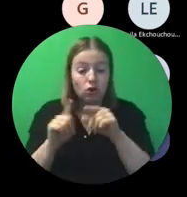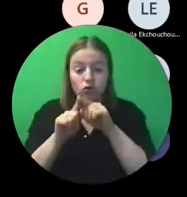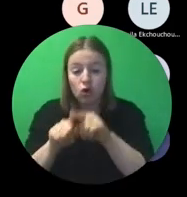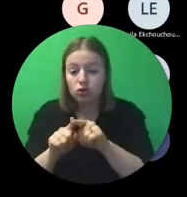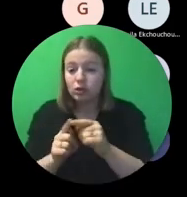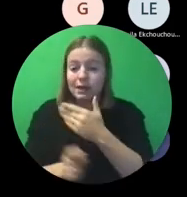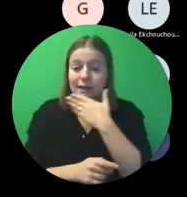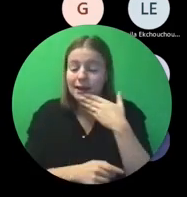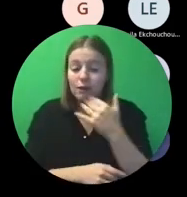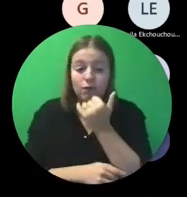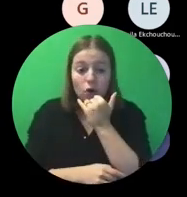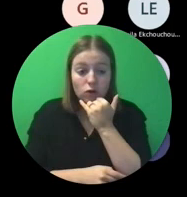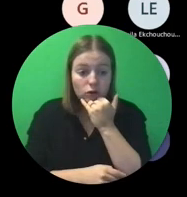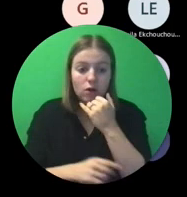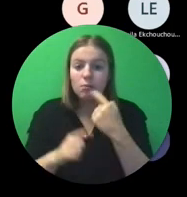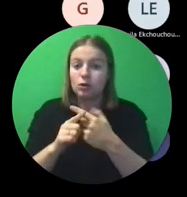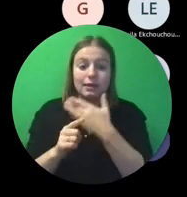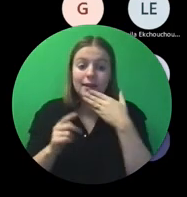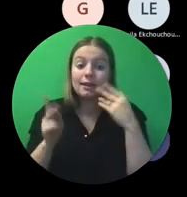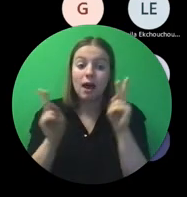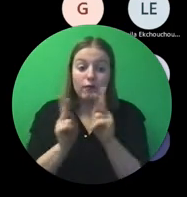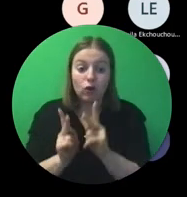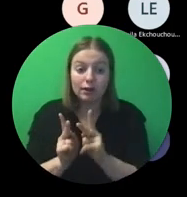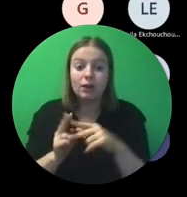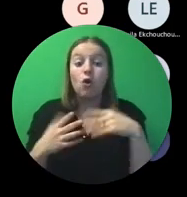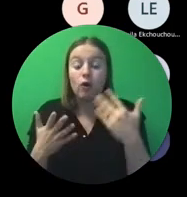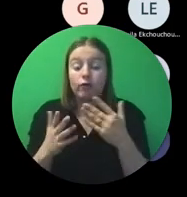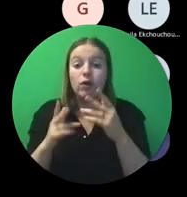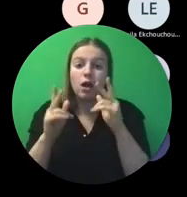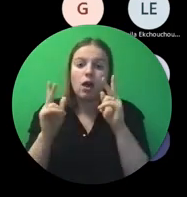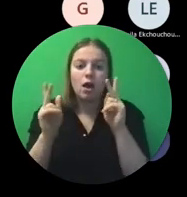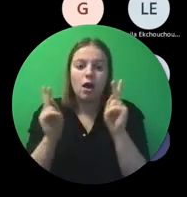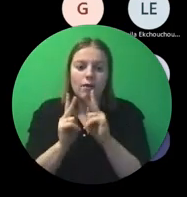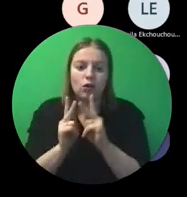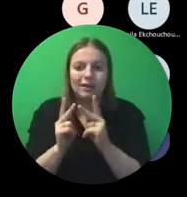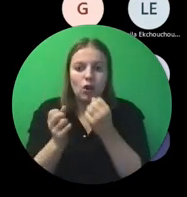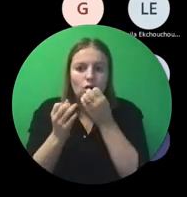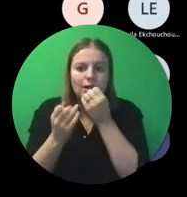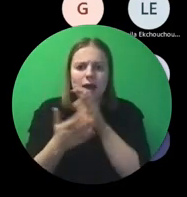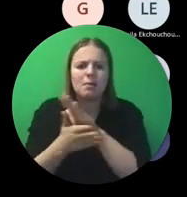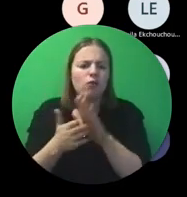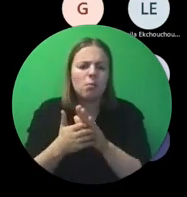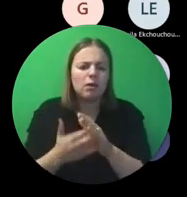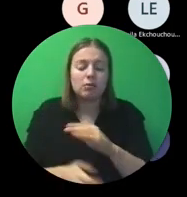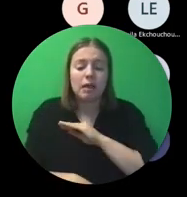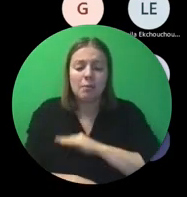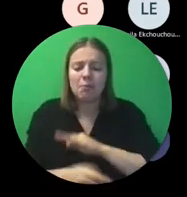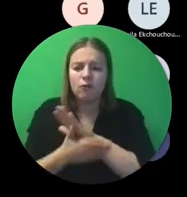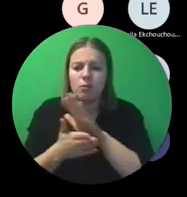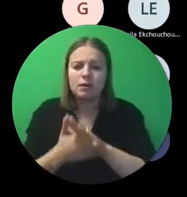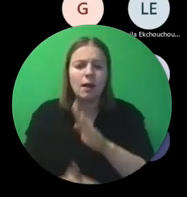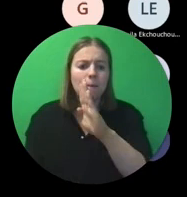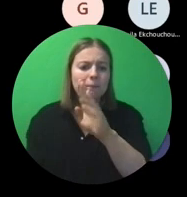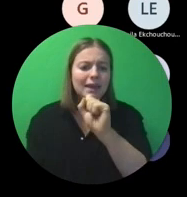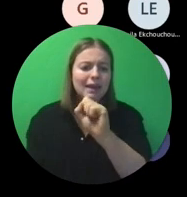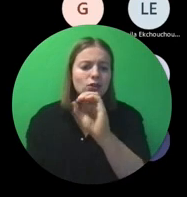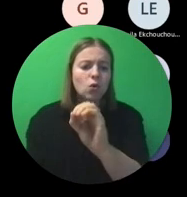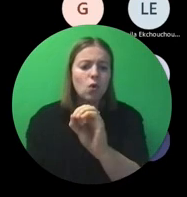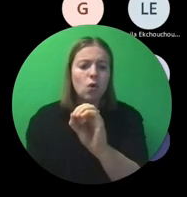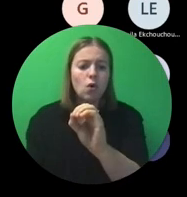Of alleszins verklaarde acroniemen. Kan heel doorsnee zijn. Bijvoorbeeld de term BSO.